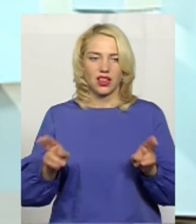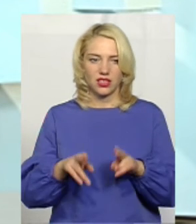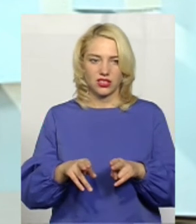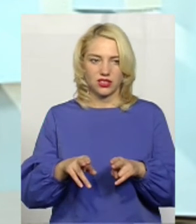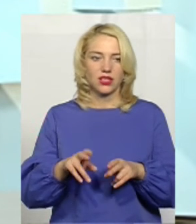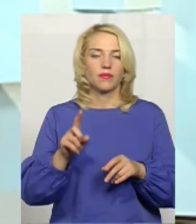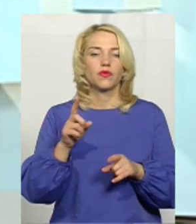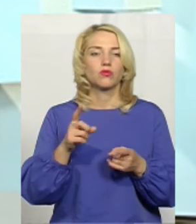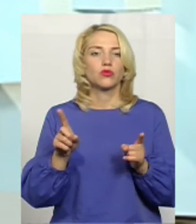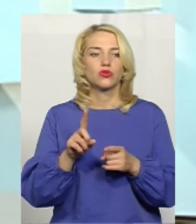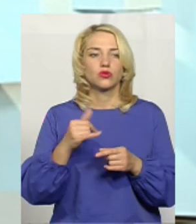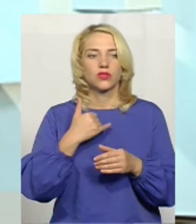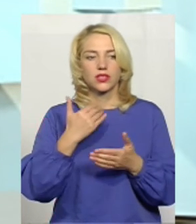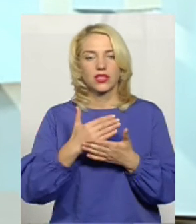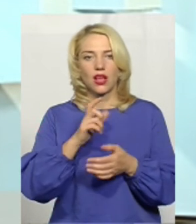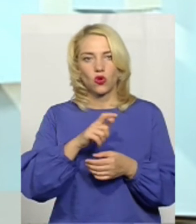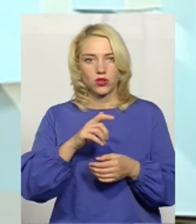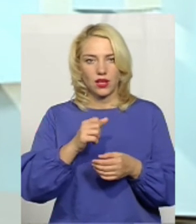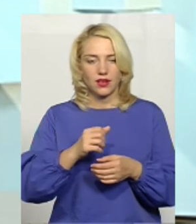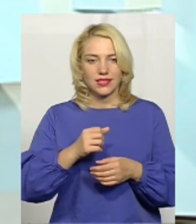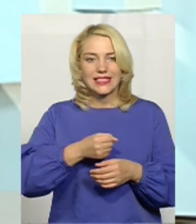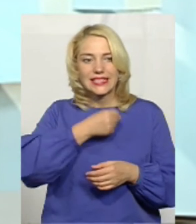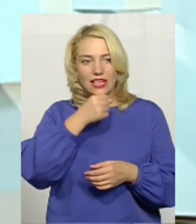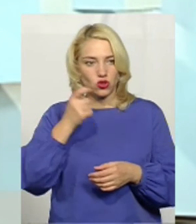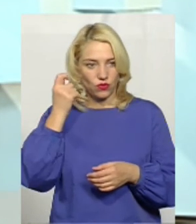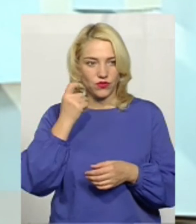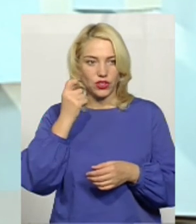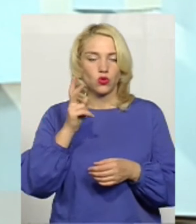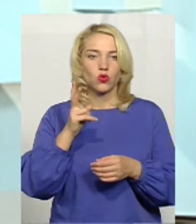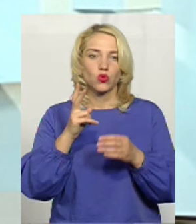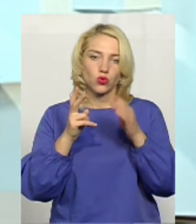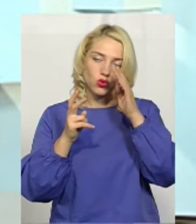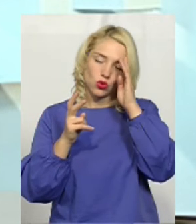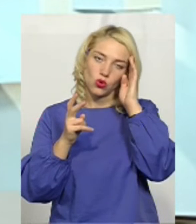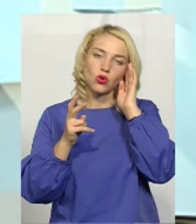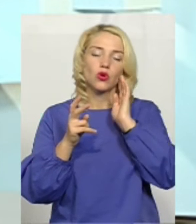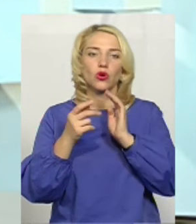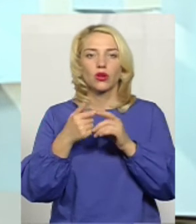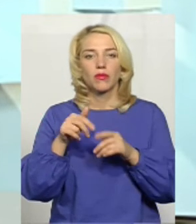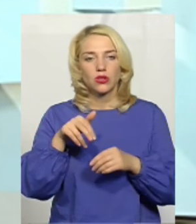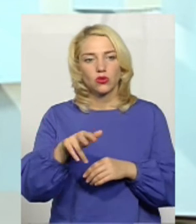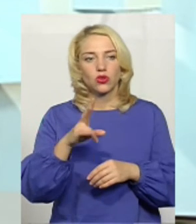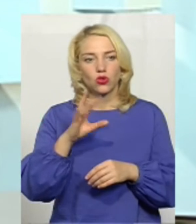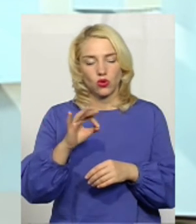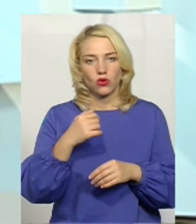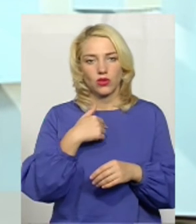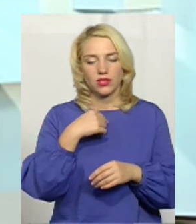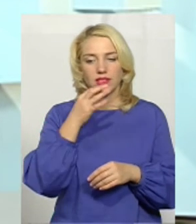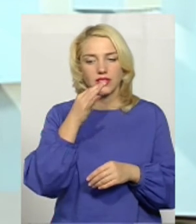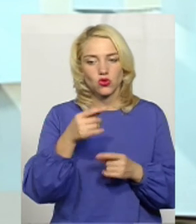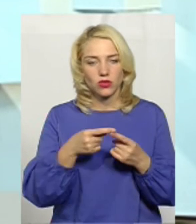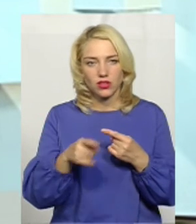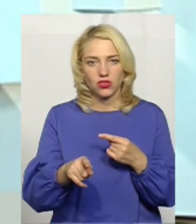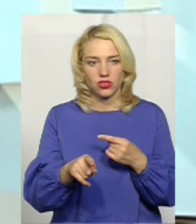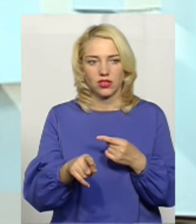що в нас люди багато старшого віку, які йдуть і все. Але, скажу інше, в мене є